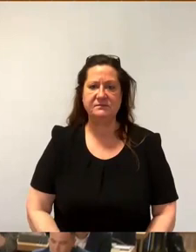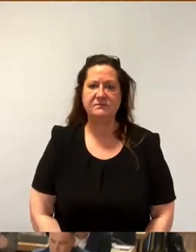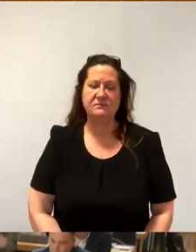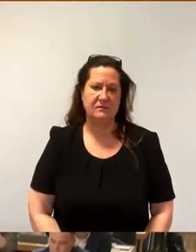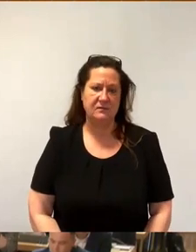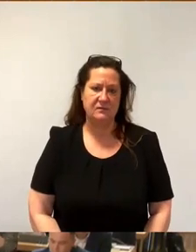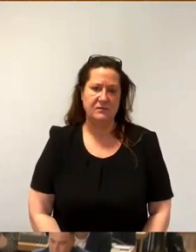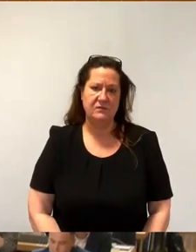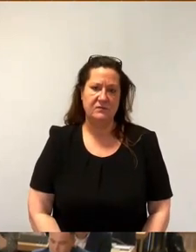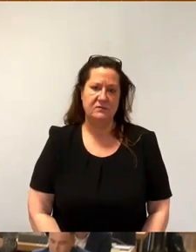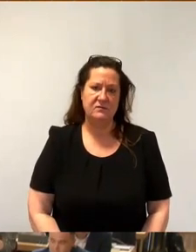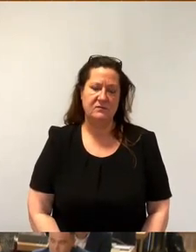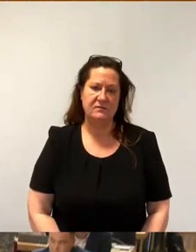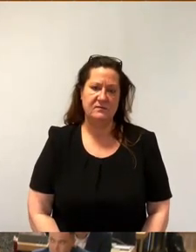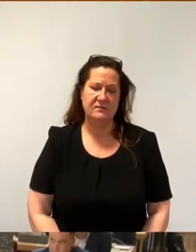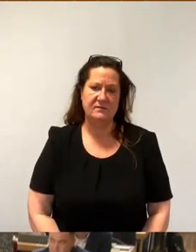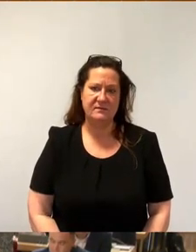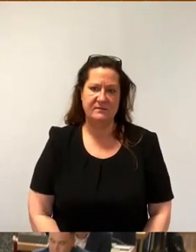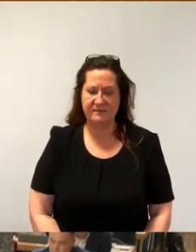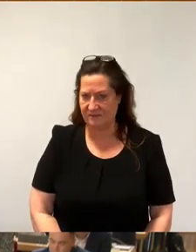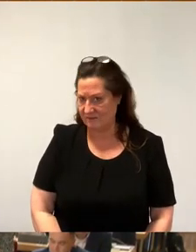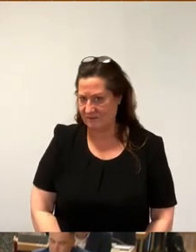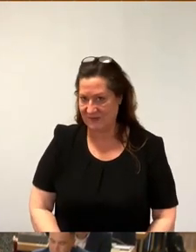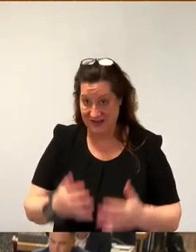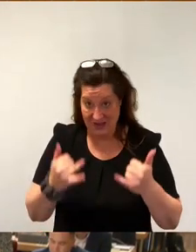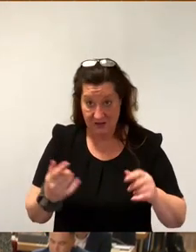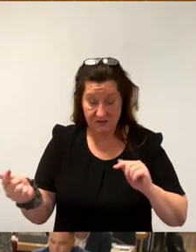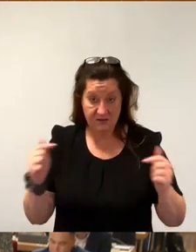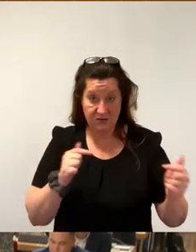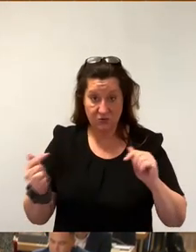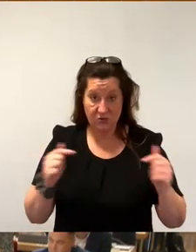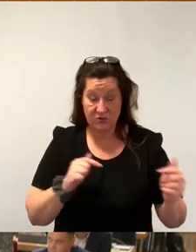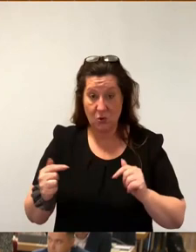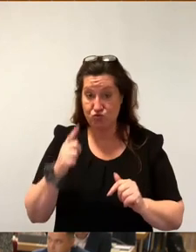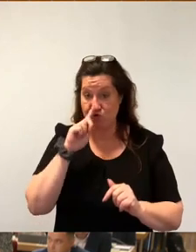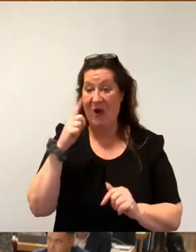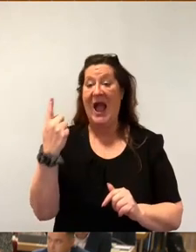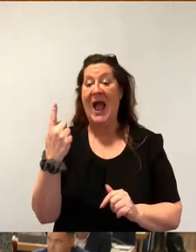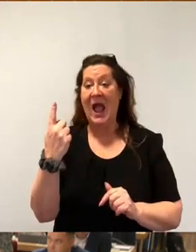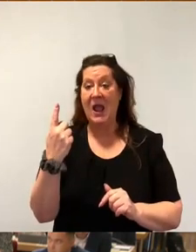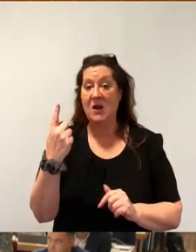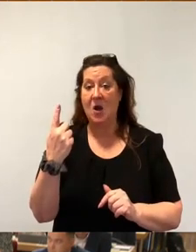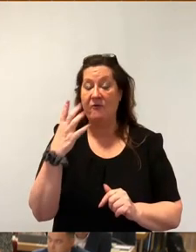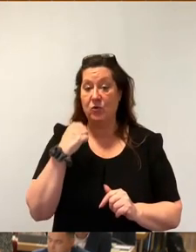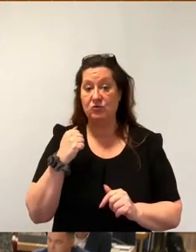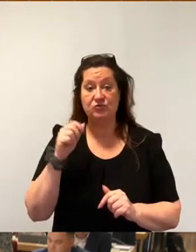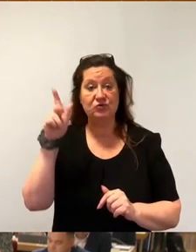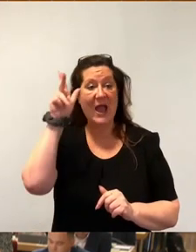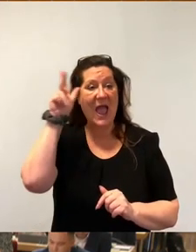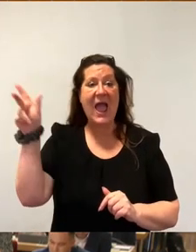So, und damit steigen wir ein in die Debatte. Mir ist erlediglich eine Wortmeldung signalisiert worden. Herr Lehmann verzichtet.